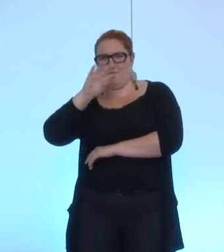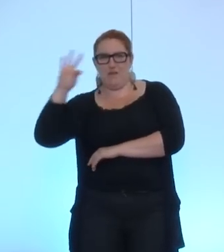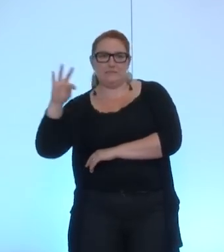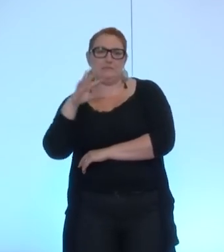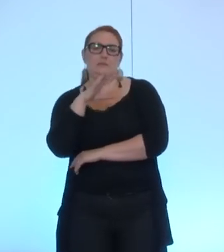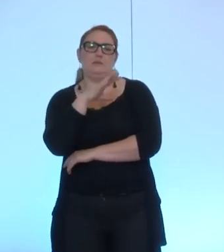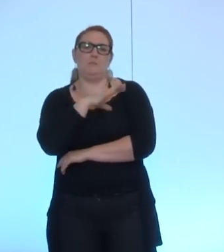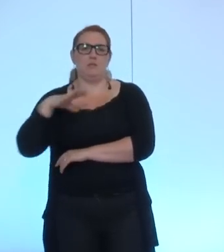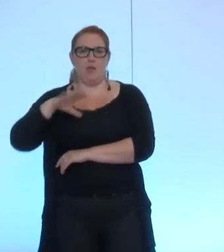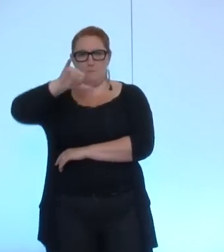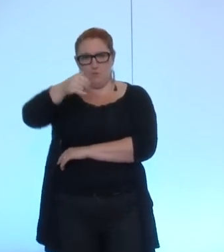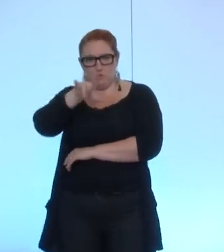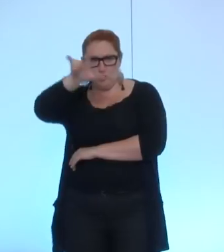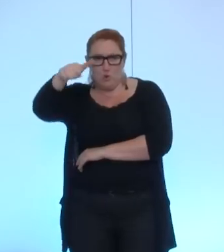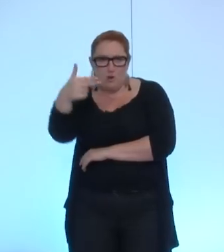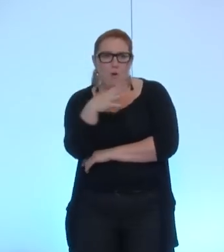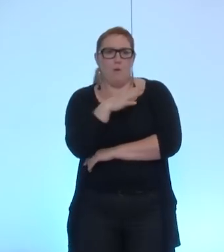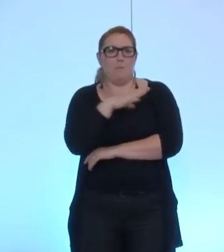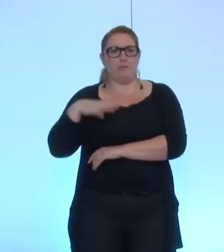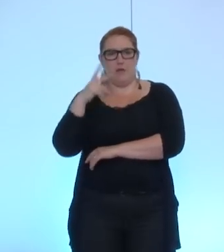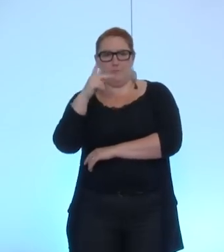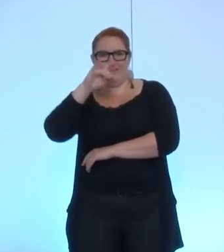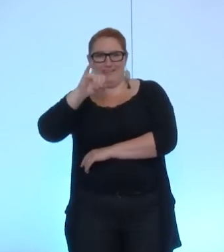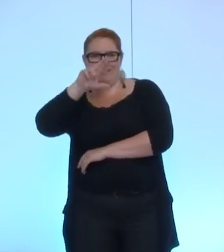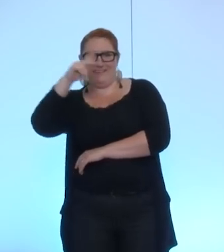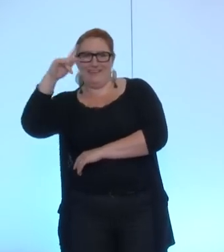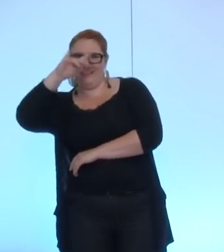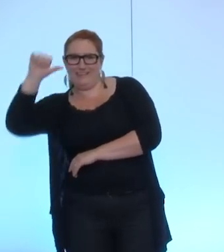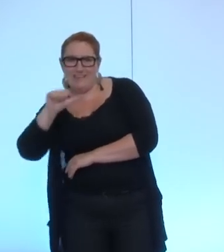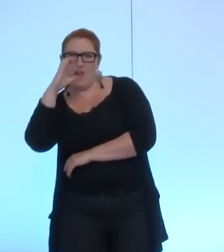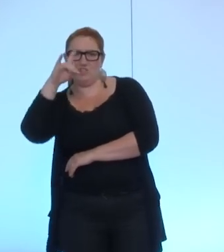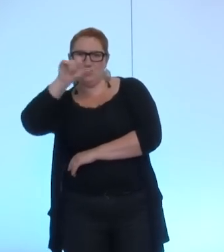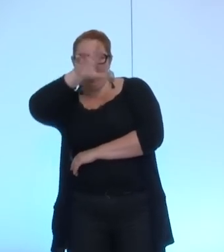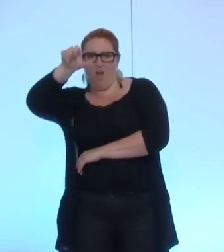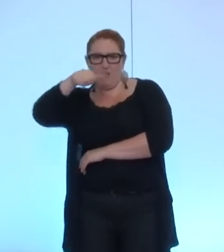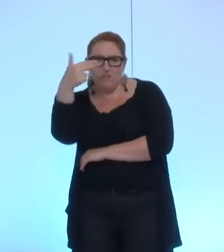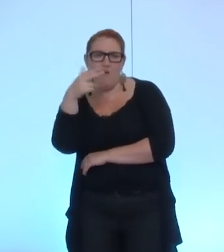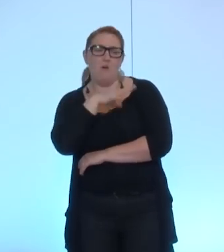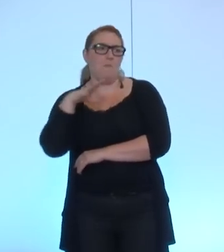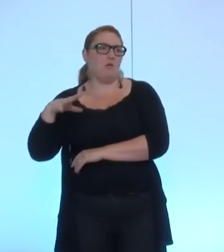Julien, Claire Kirkach-Charian, Raphaël Marguet,